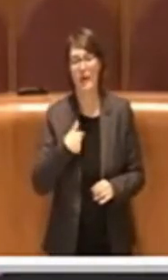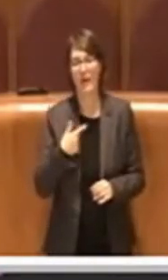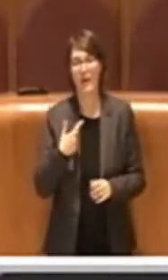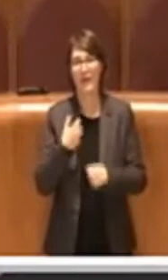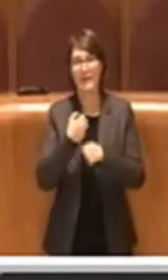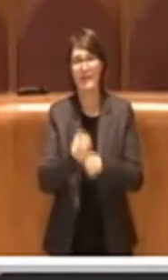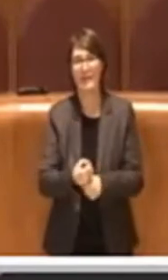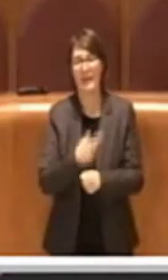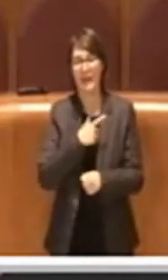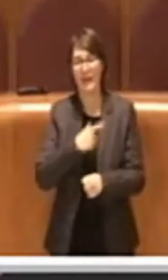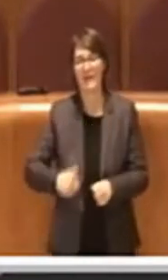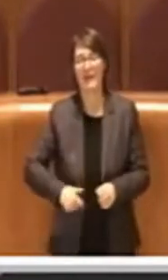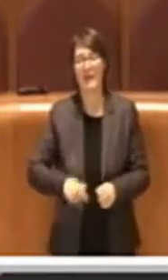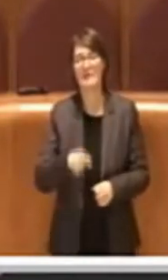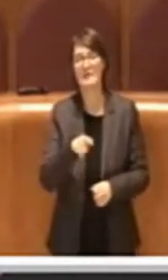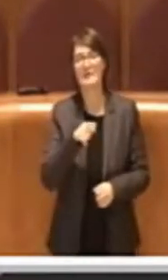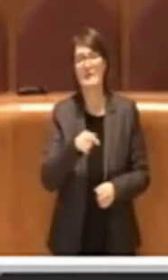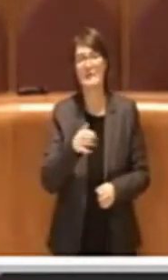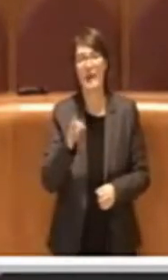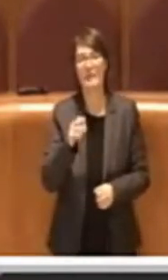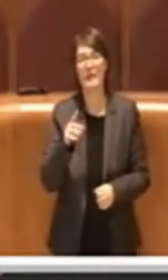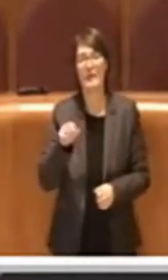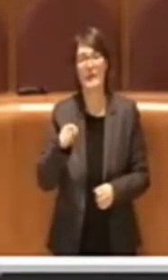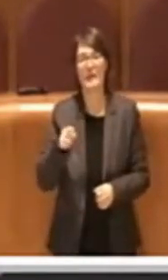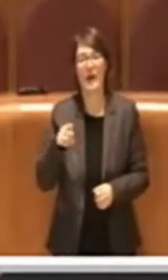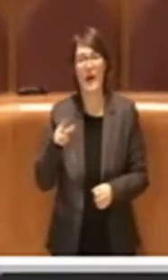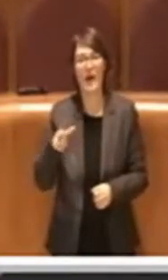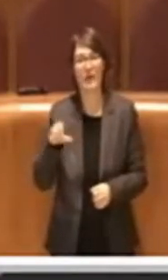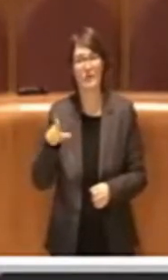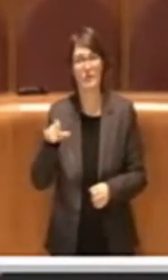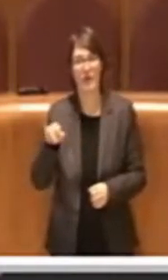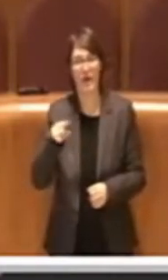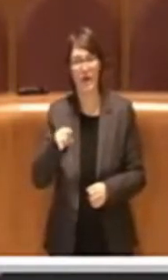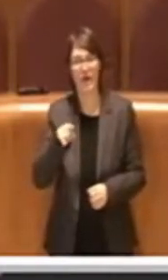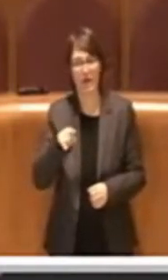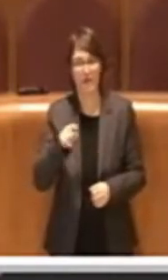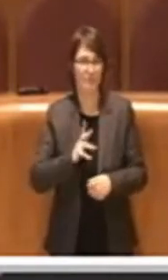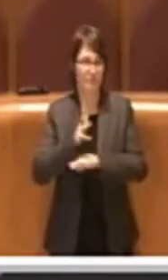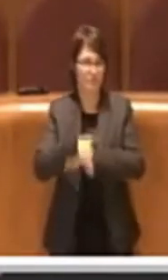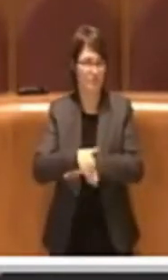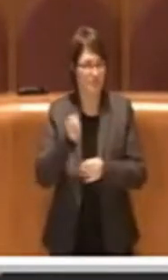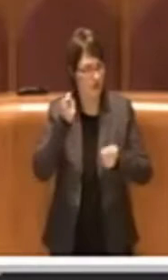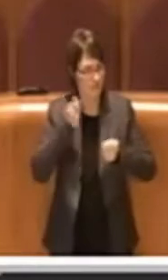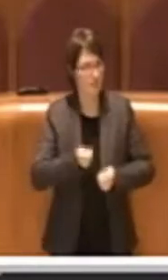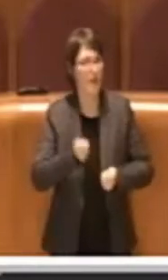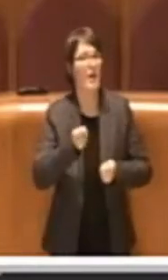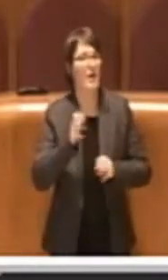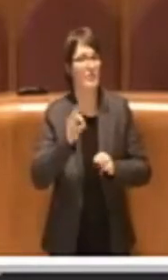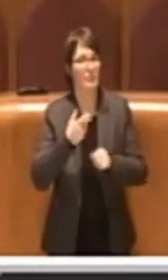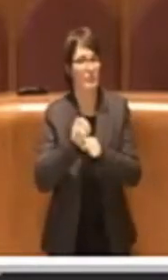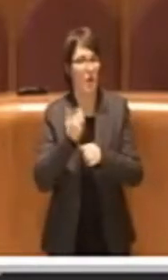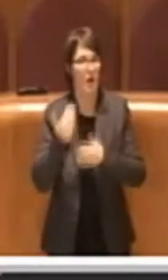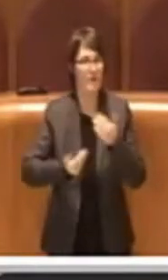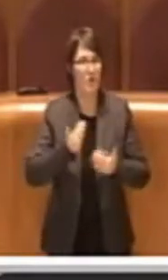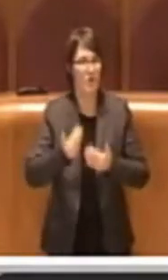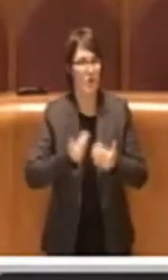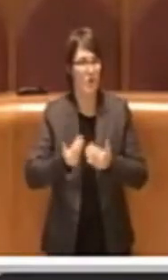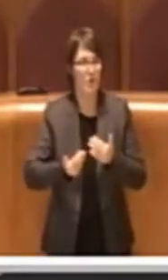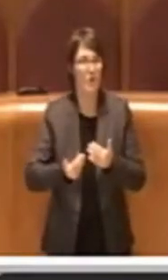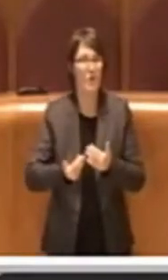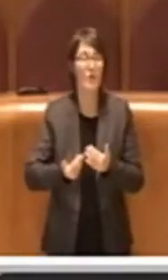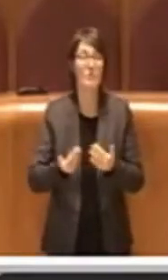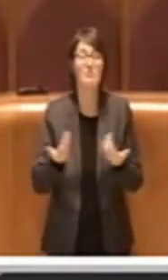Federica Angeli che ha dato un impulso a questo lavoro per cui